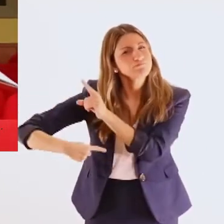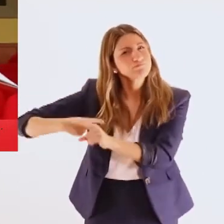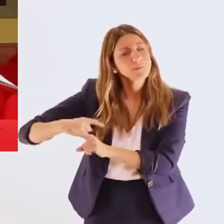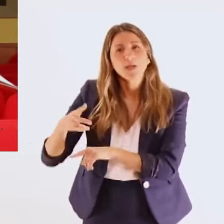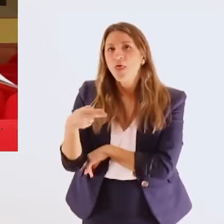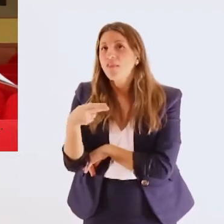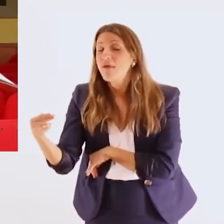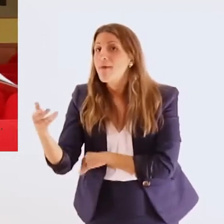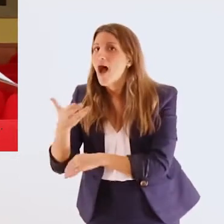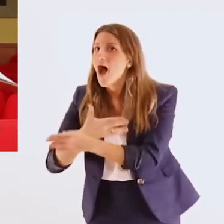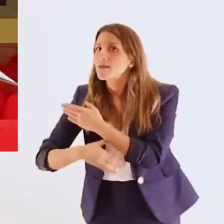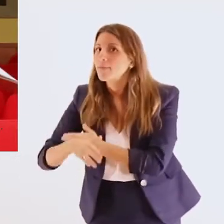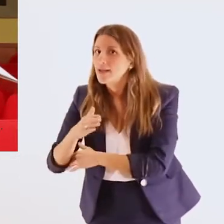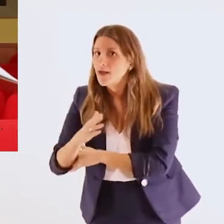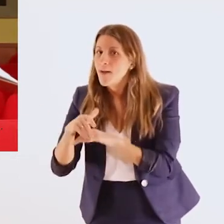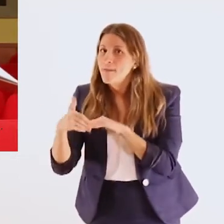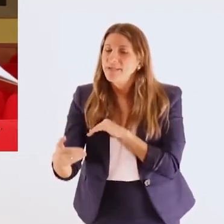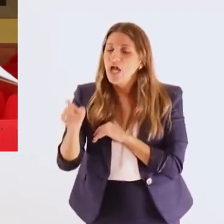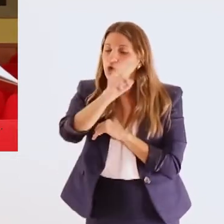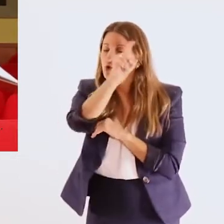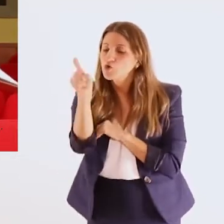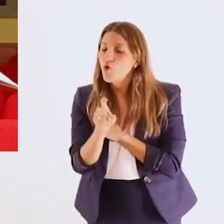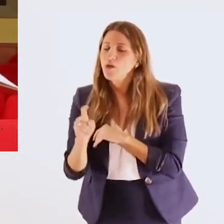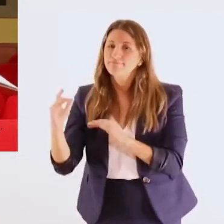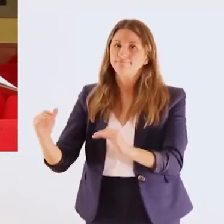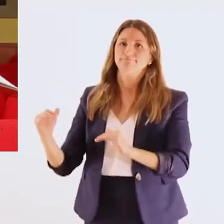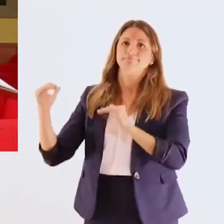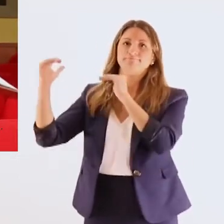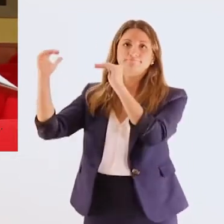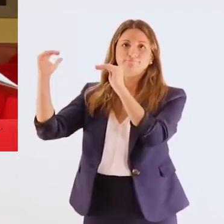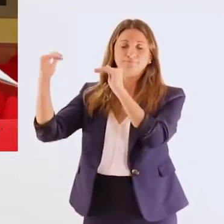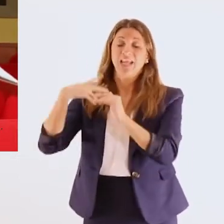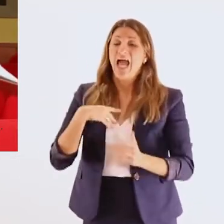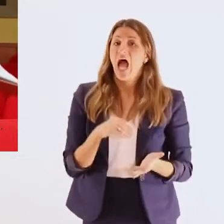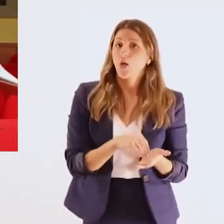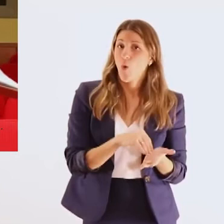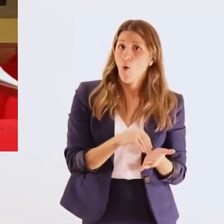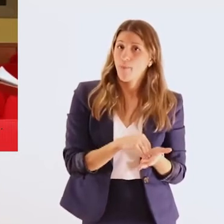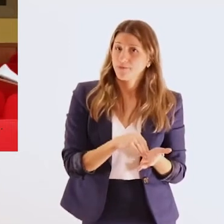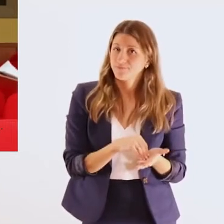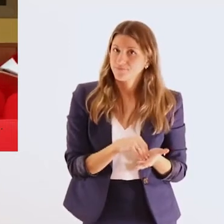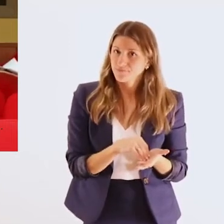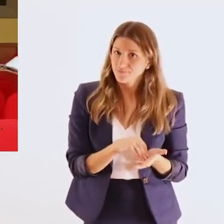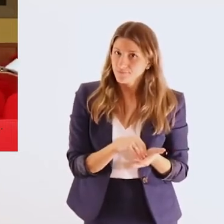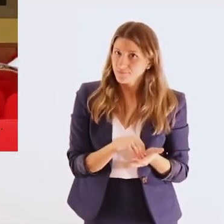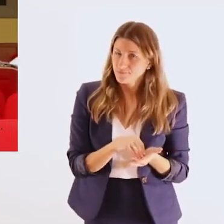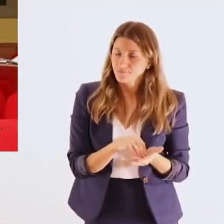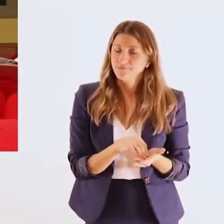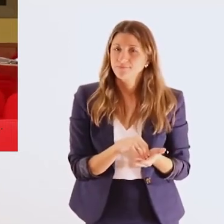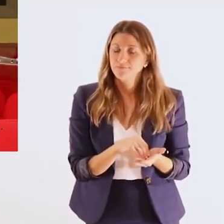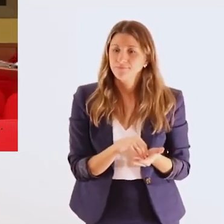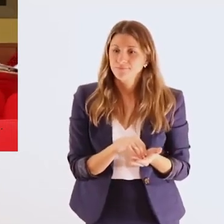με τους άλλους κοινωνικούς εταίρους θα μπορεί να παράξει γνώση, τεχνογνωσία